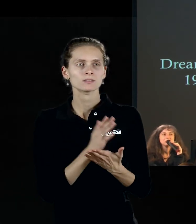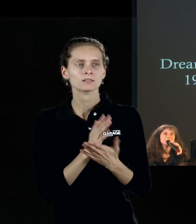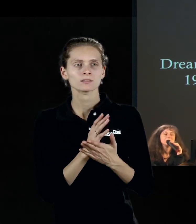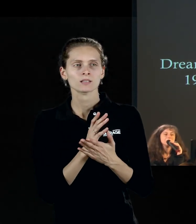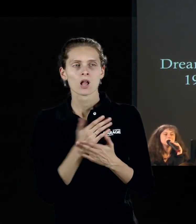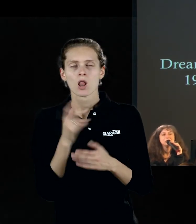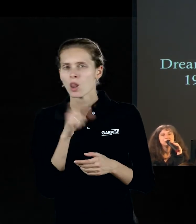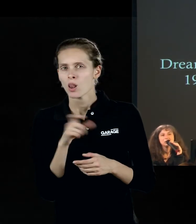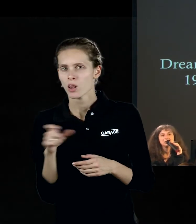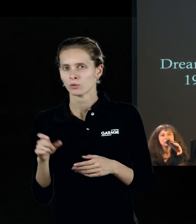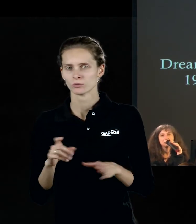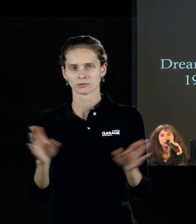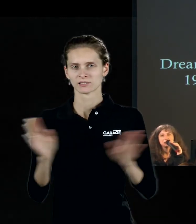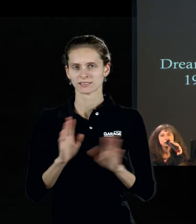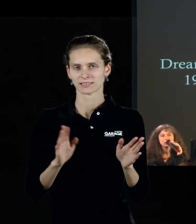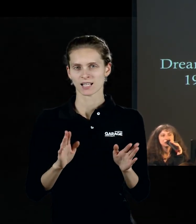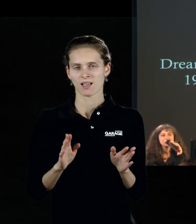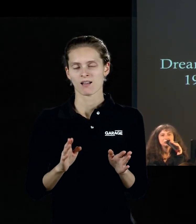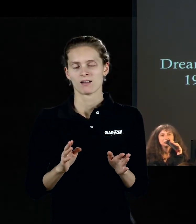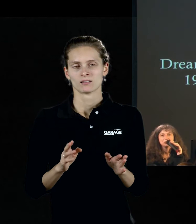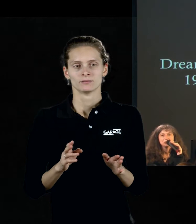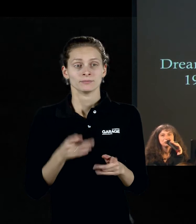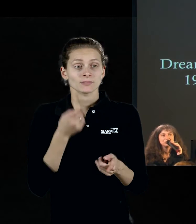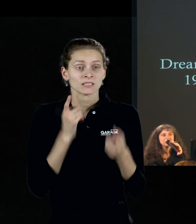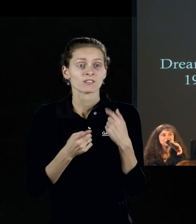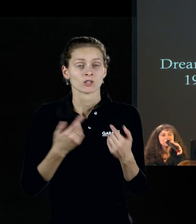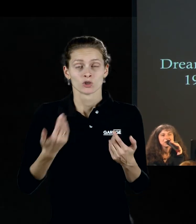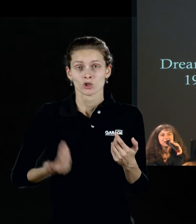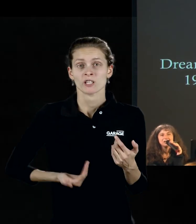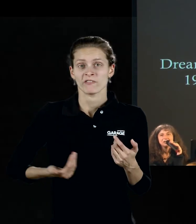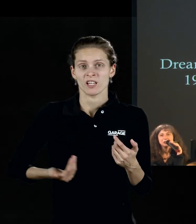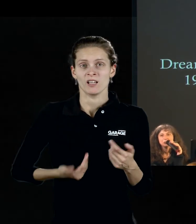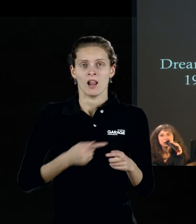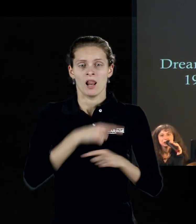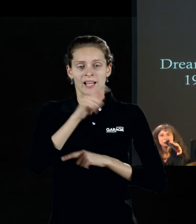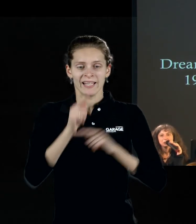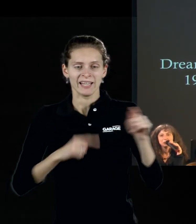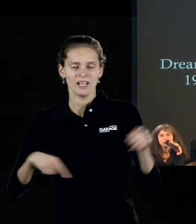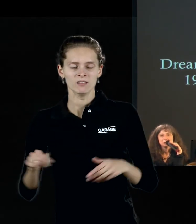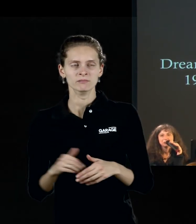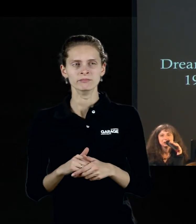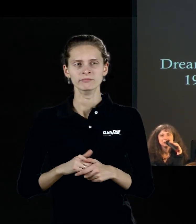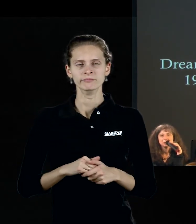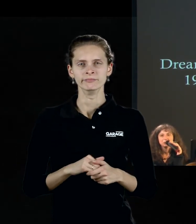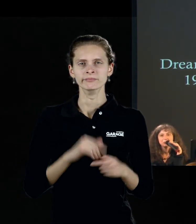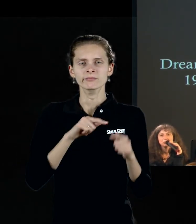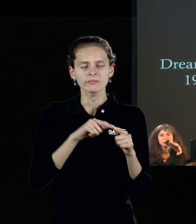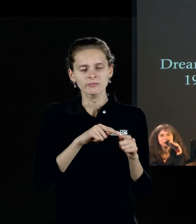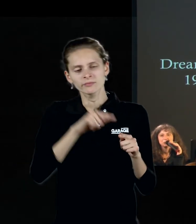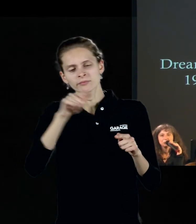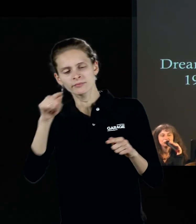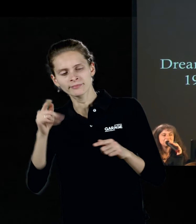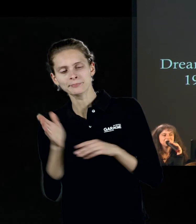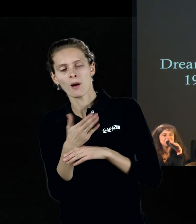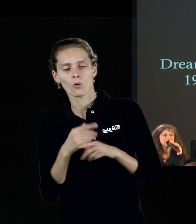обитают вот эти самые вполне одушевлённые, живые линии и точки, которые могут отправляться на прогулку,